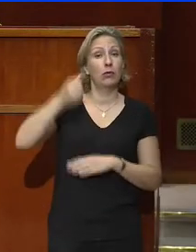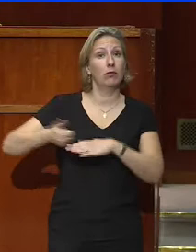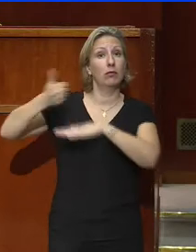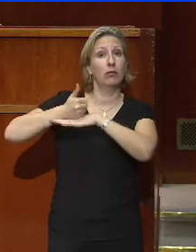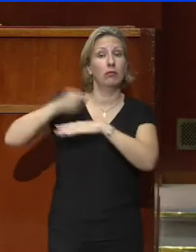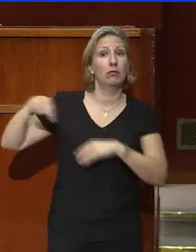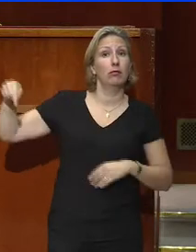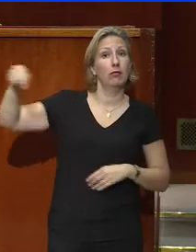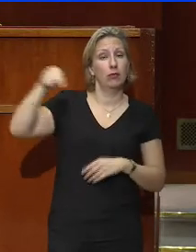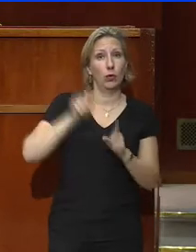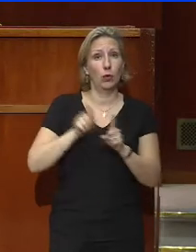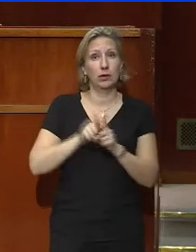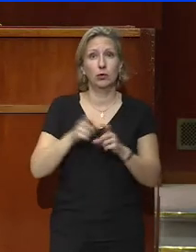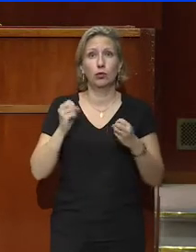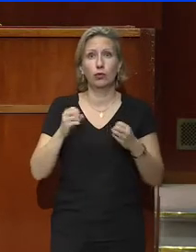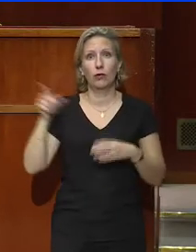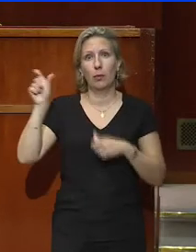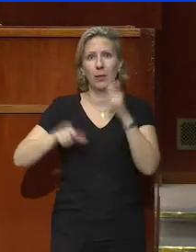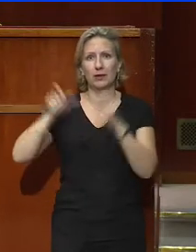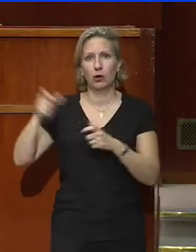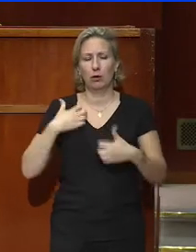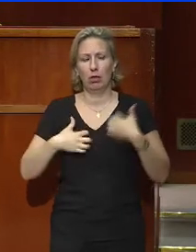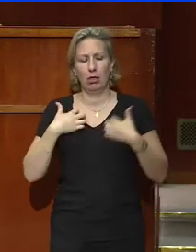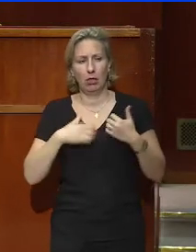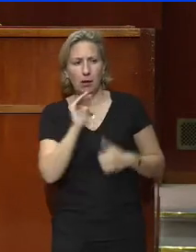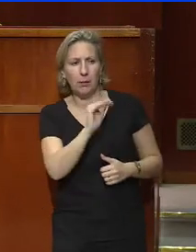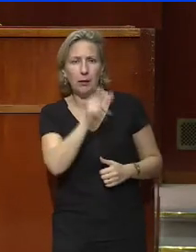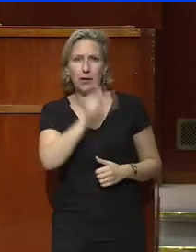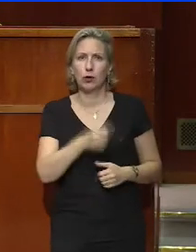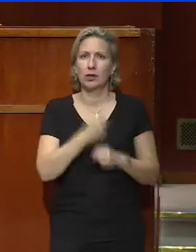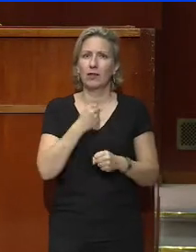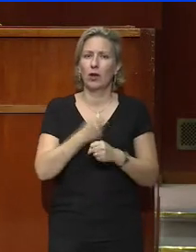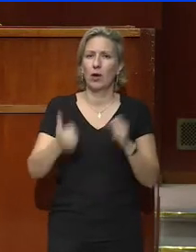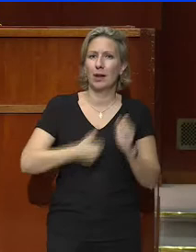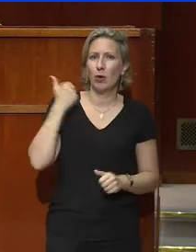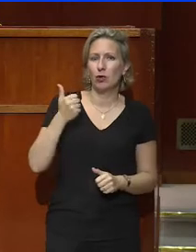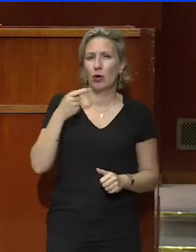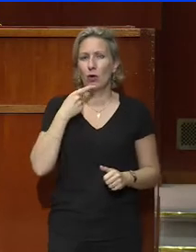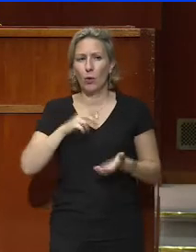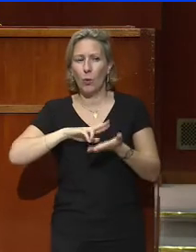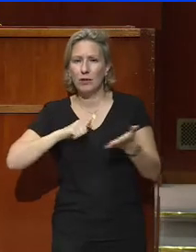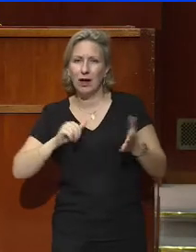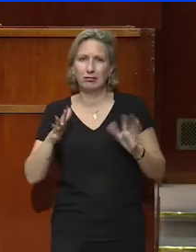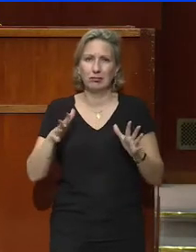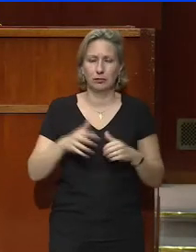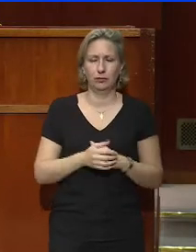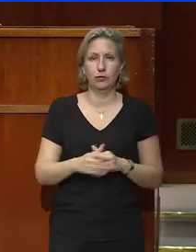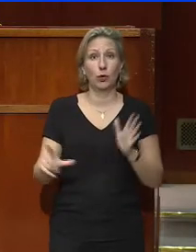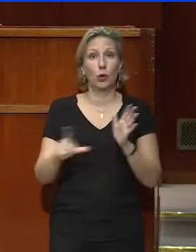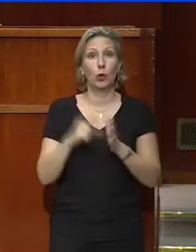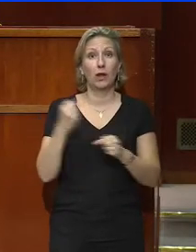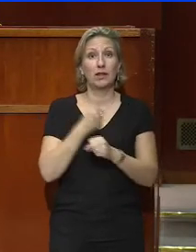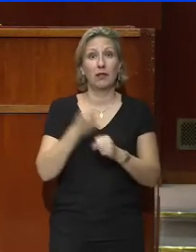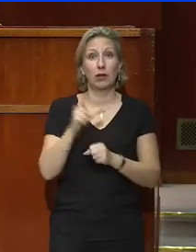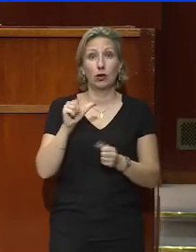'ordre qui, bien souvent, hésitent à avoir recours à des travailleurs indépendants, de peur de voir ces contrats requalifiés. La loi travail d'août 2016